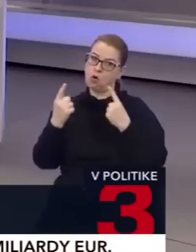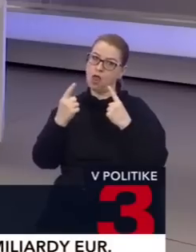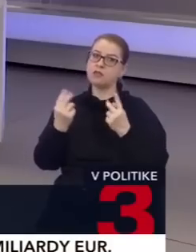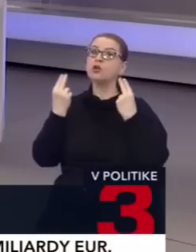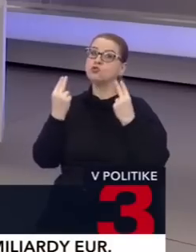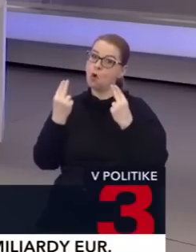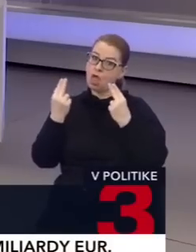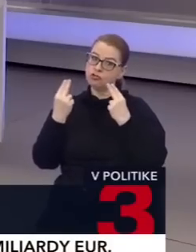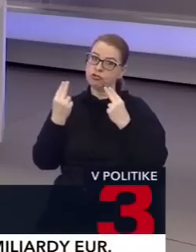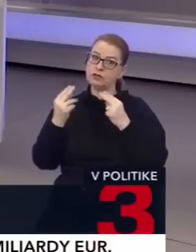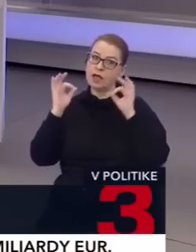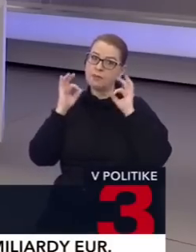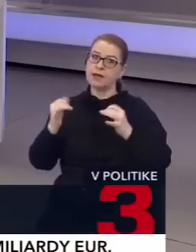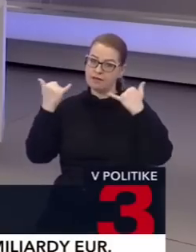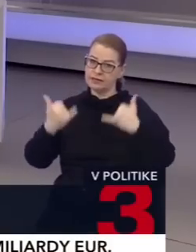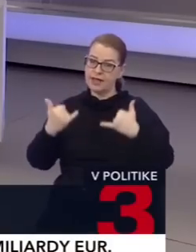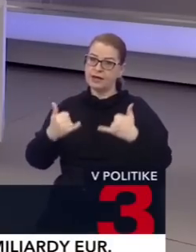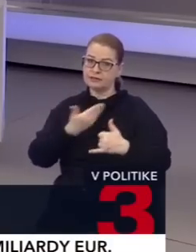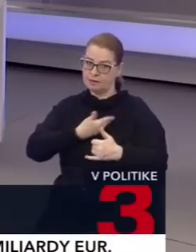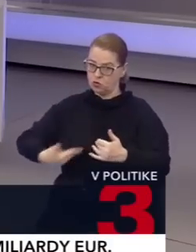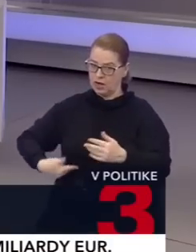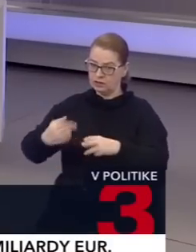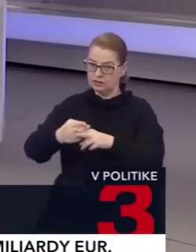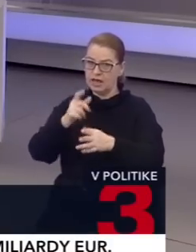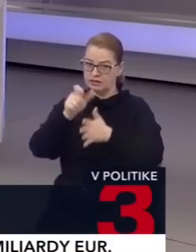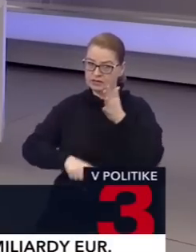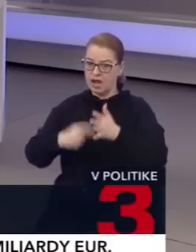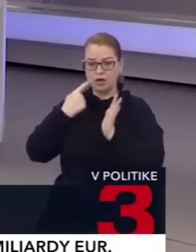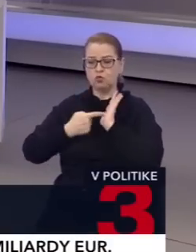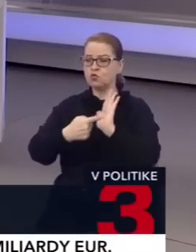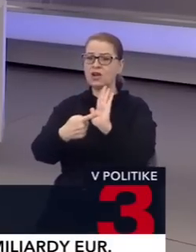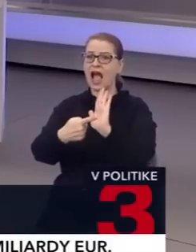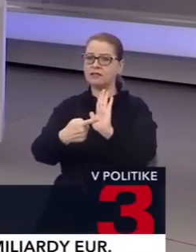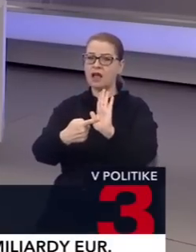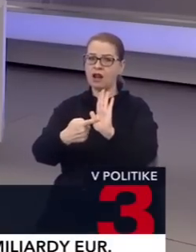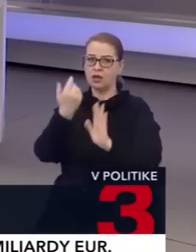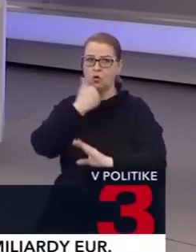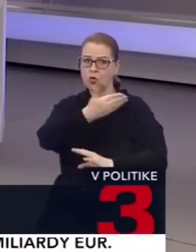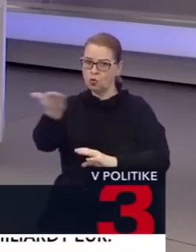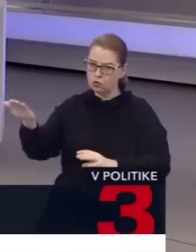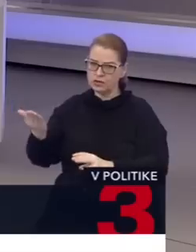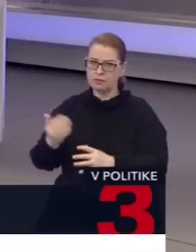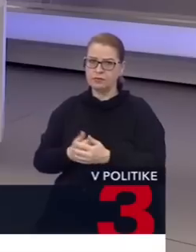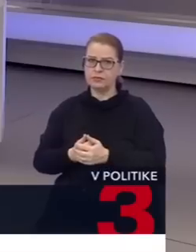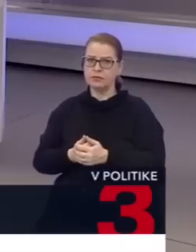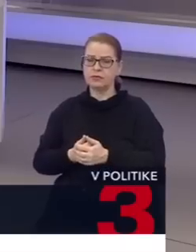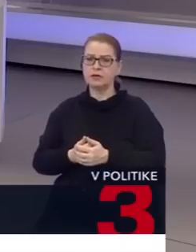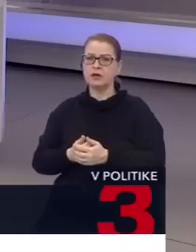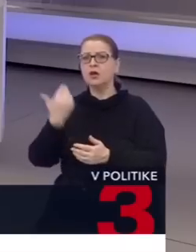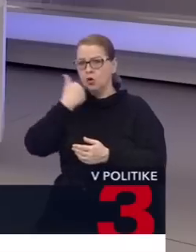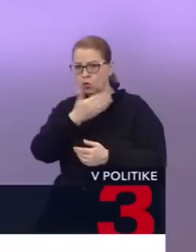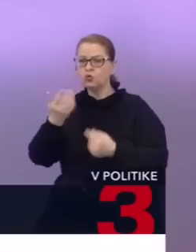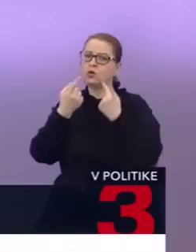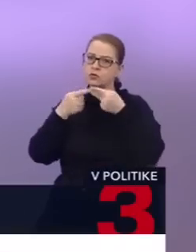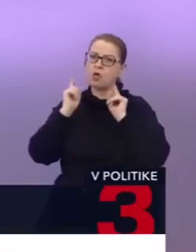dôležité, aby práve teraz tie demokratické strany ukázali tomu demokratickému voličovi, alebo vôbec nie, aby ukázali občanom